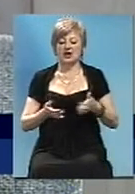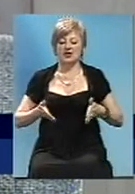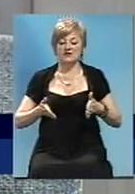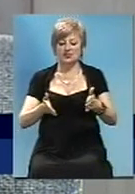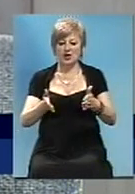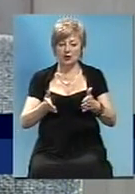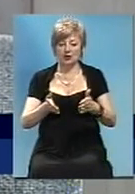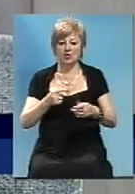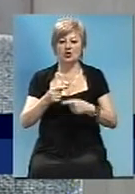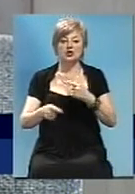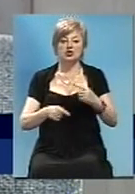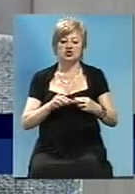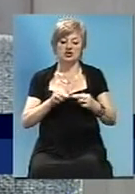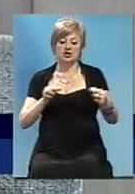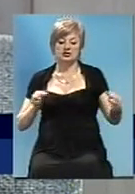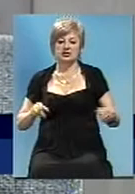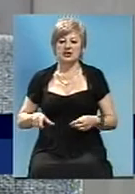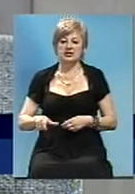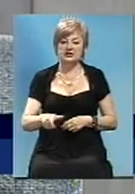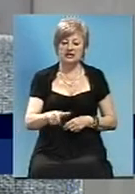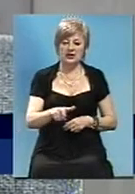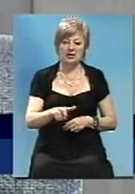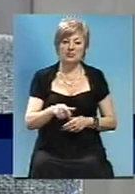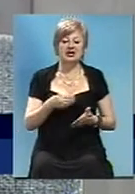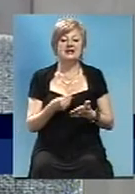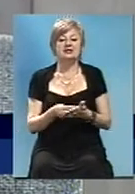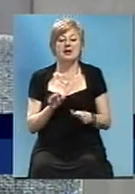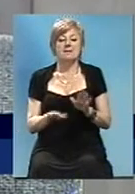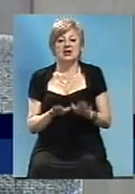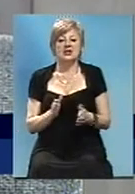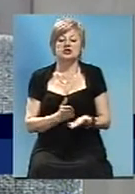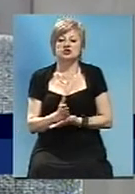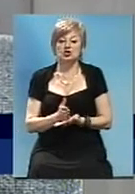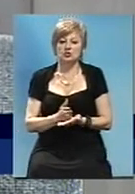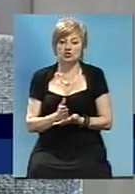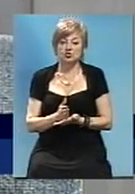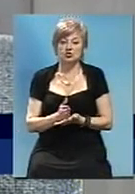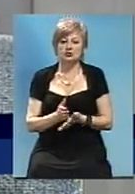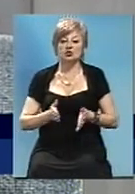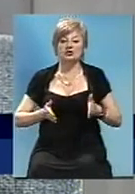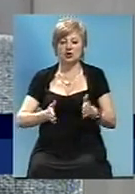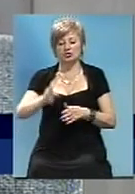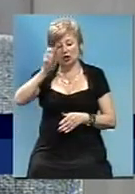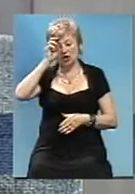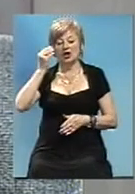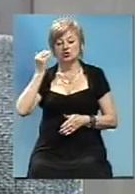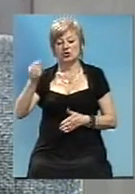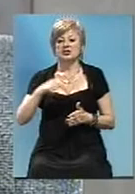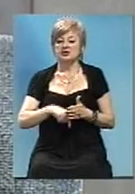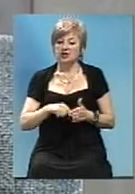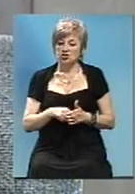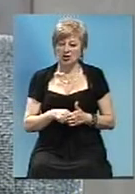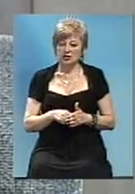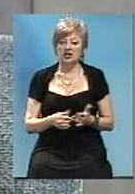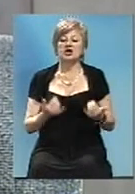через речку Днепр на баланс служби, т.е. на дороги государственного значення. Зараз